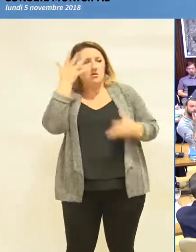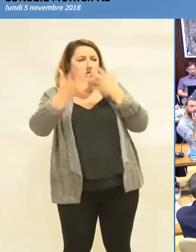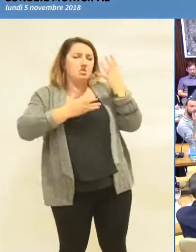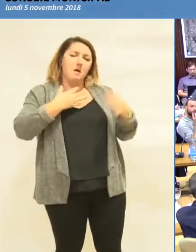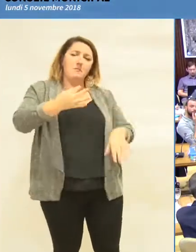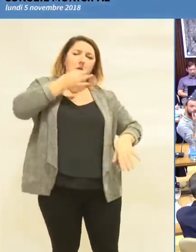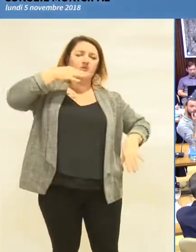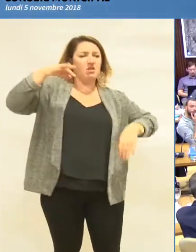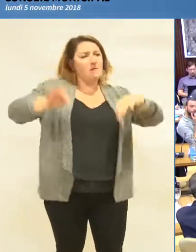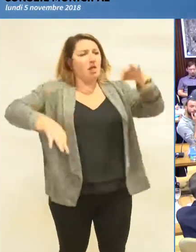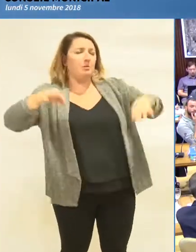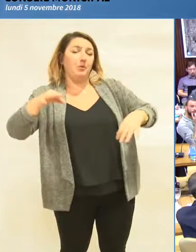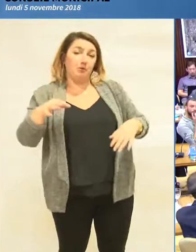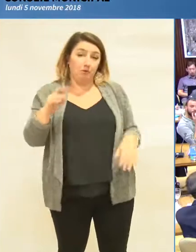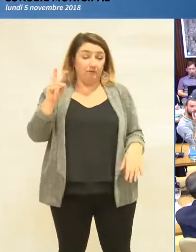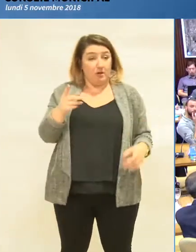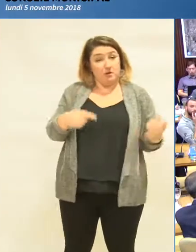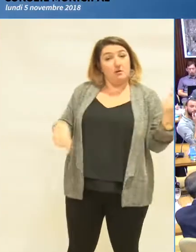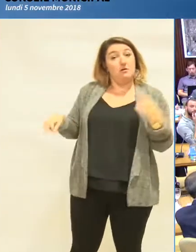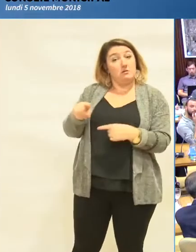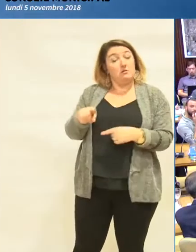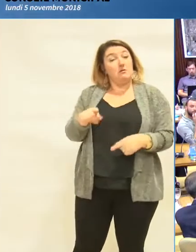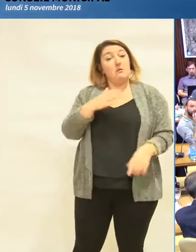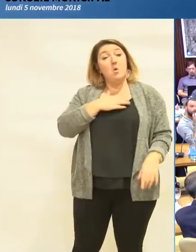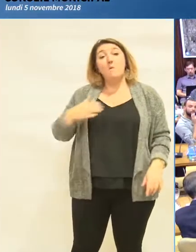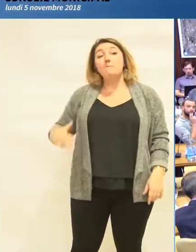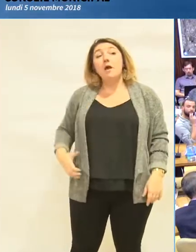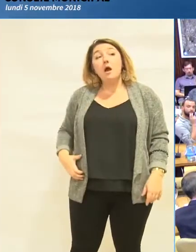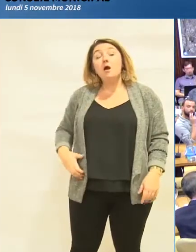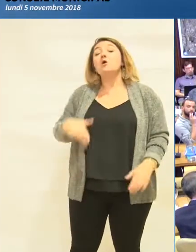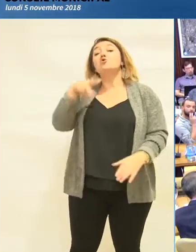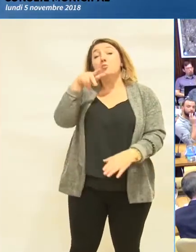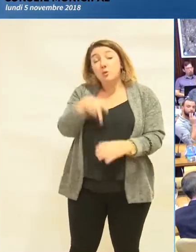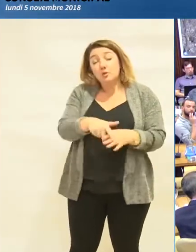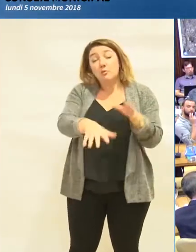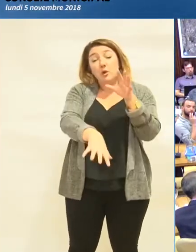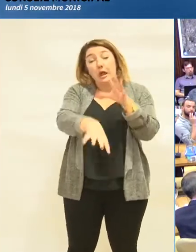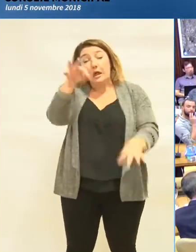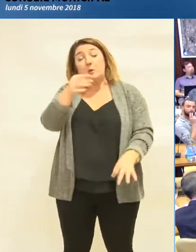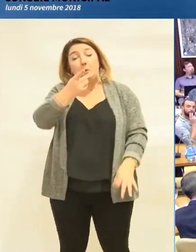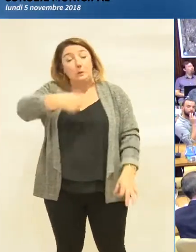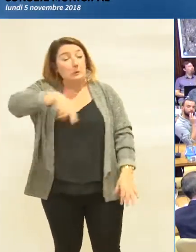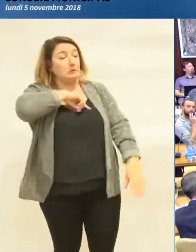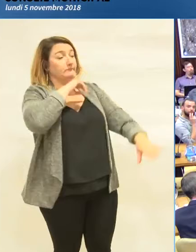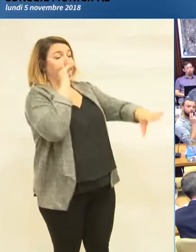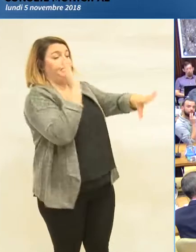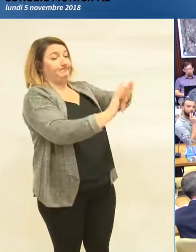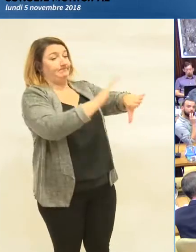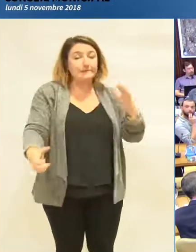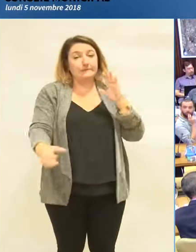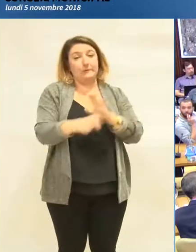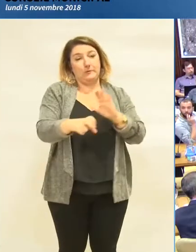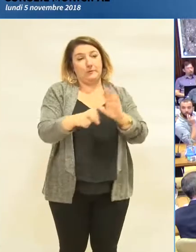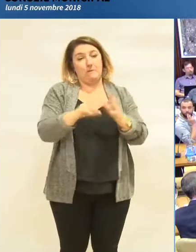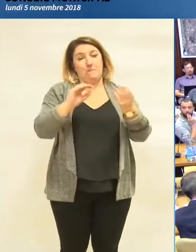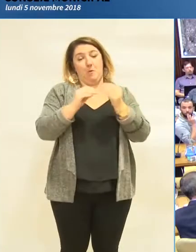ces populistes ont alerté le maire depuis le début de la mandature sur les problèmes d'insécurité à Grenoble.